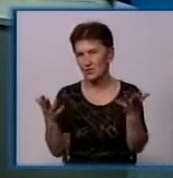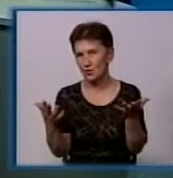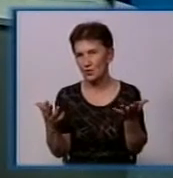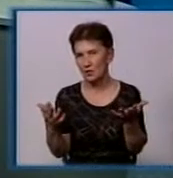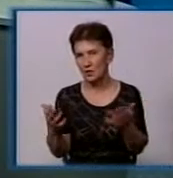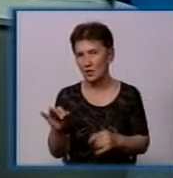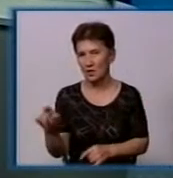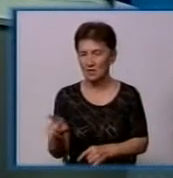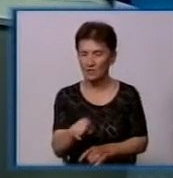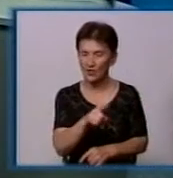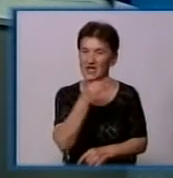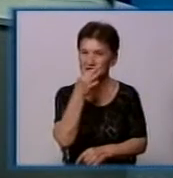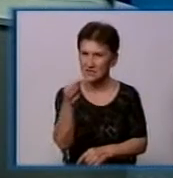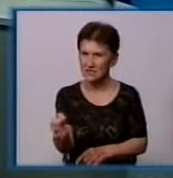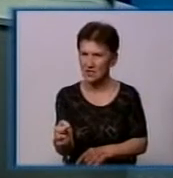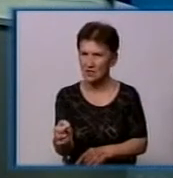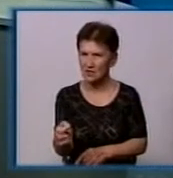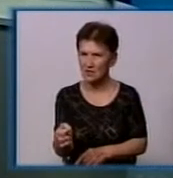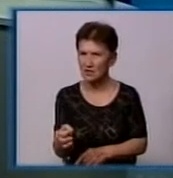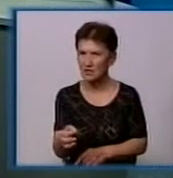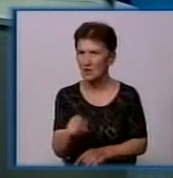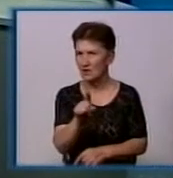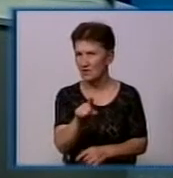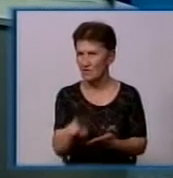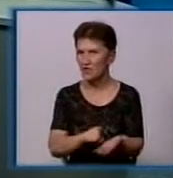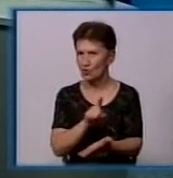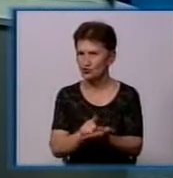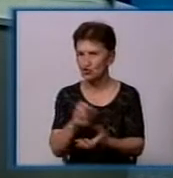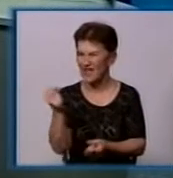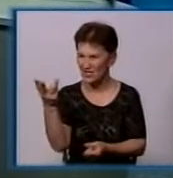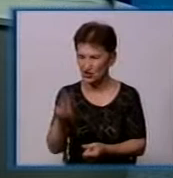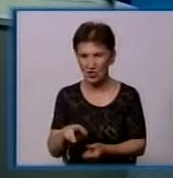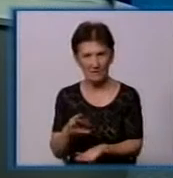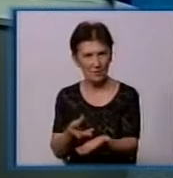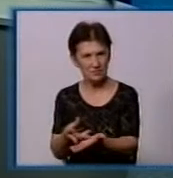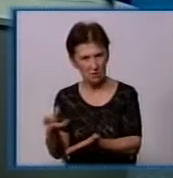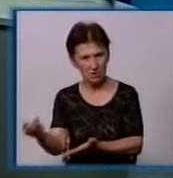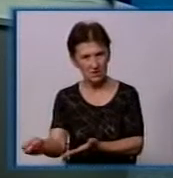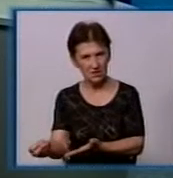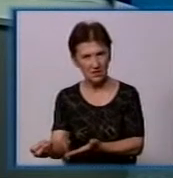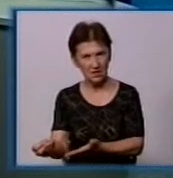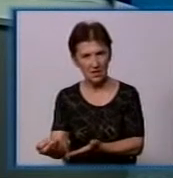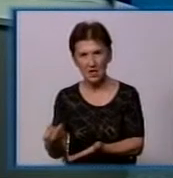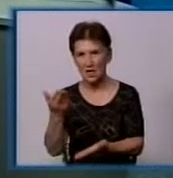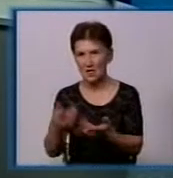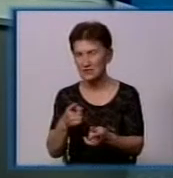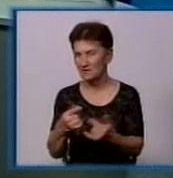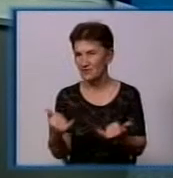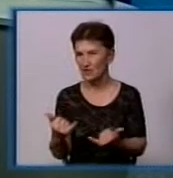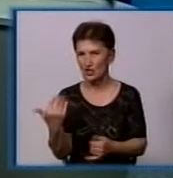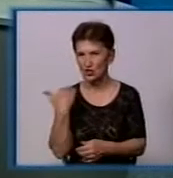І вони сказали, що, митро, ви маєте сплатити штраф, якщо не погасти заборгованість просто зараз.